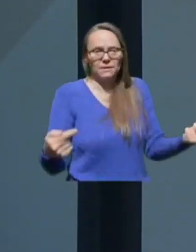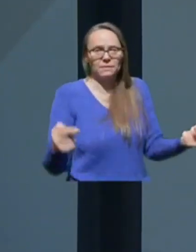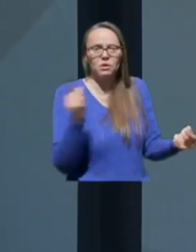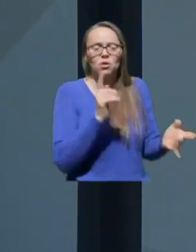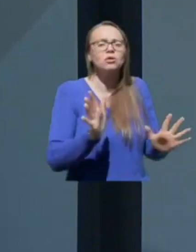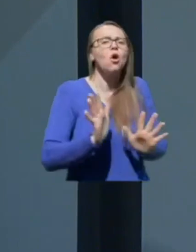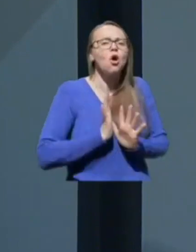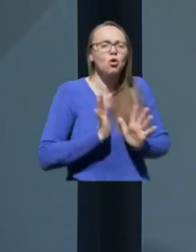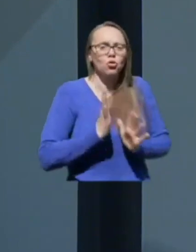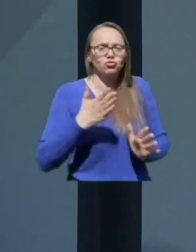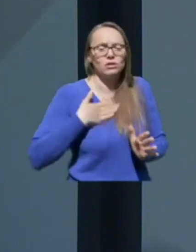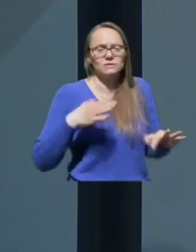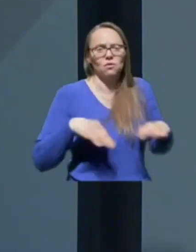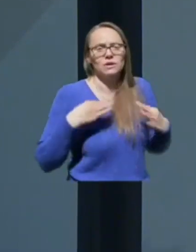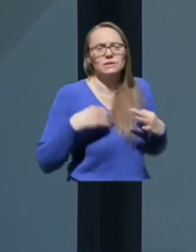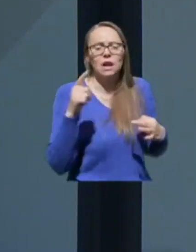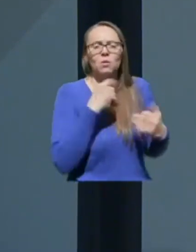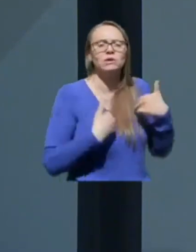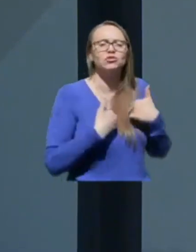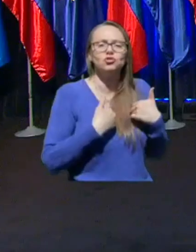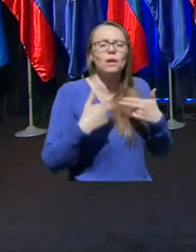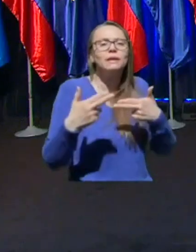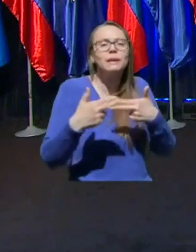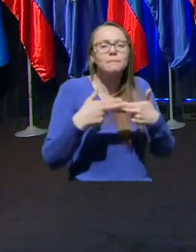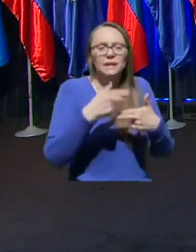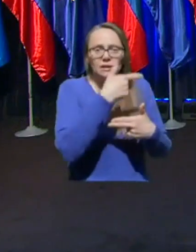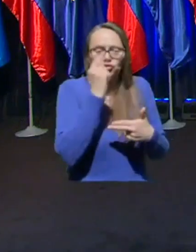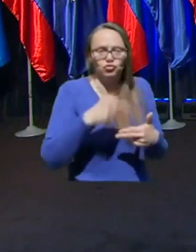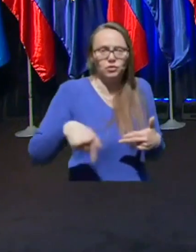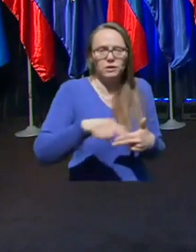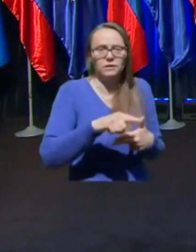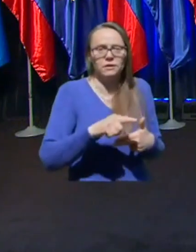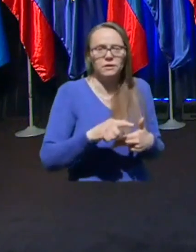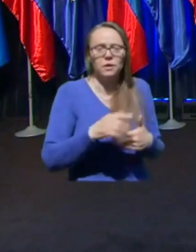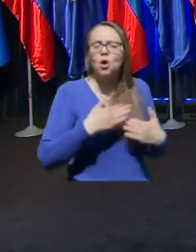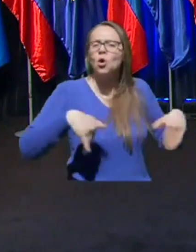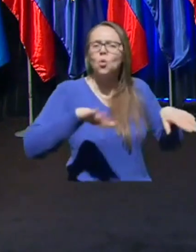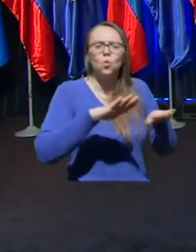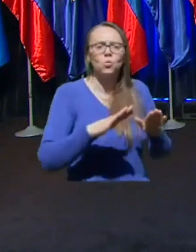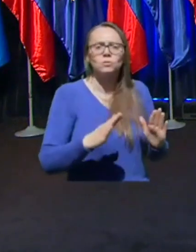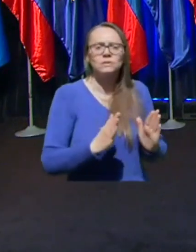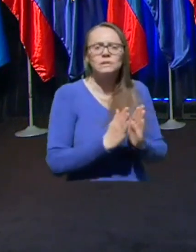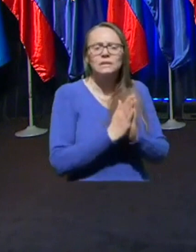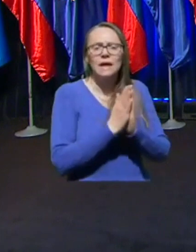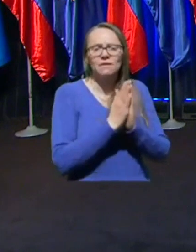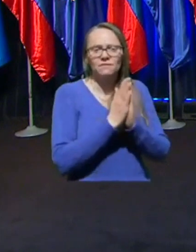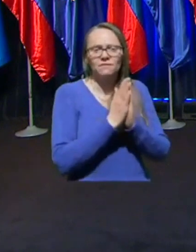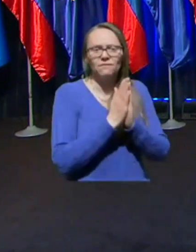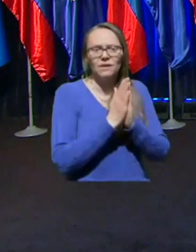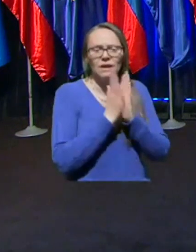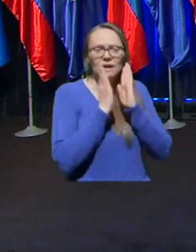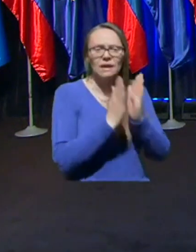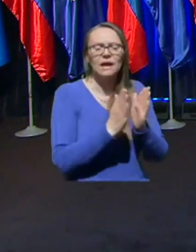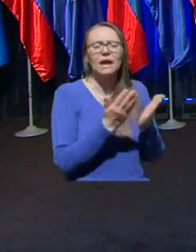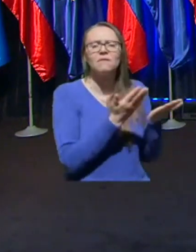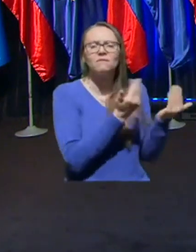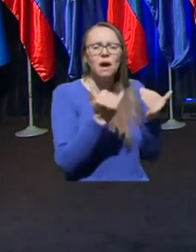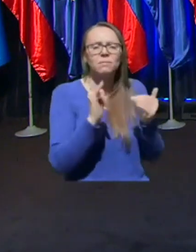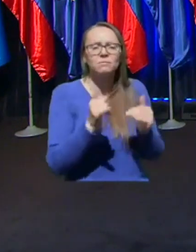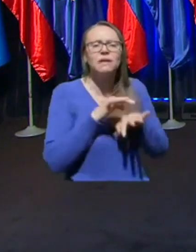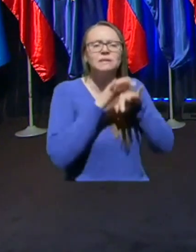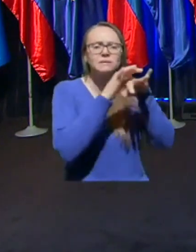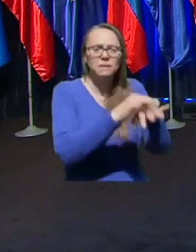ogrožali svoje zdravje ter življenje bližnih. Vse vernike vabim, da spremljajo svete maša in